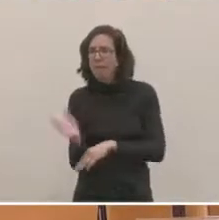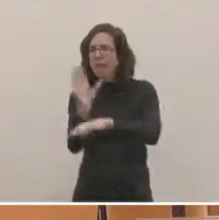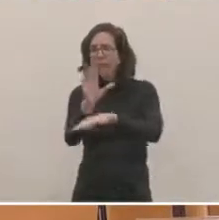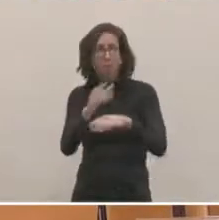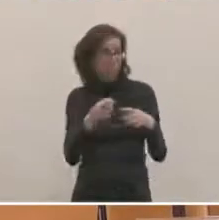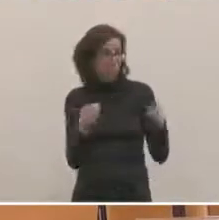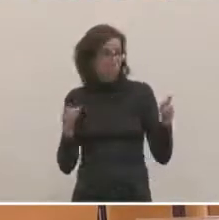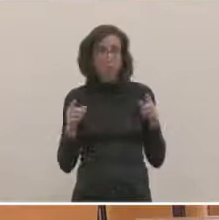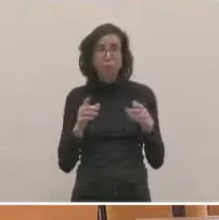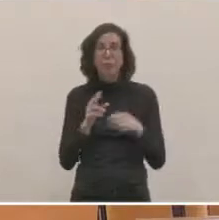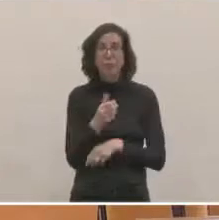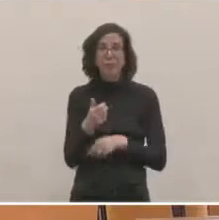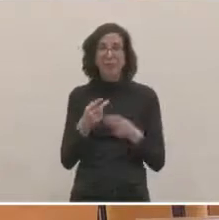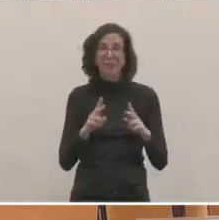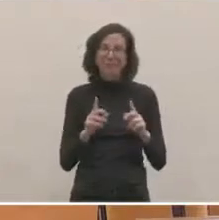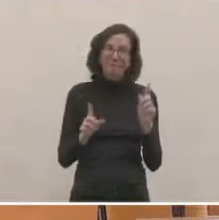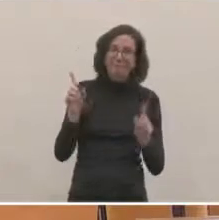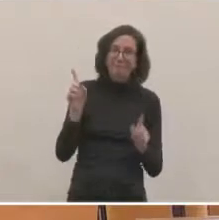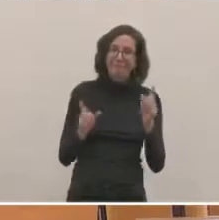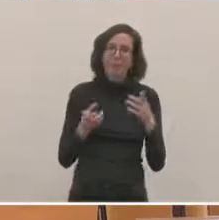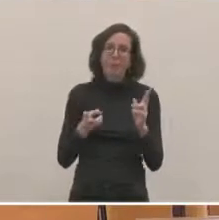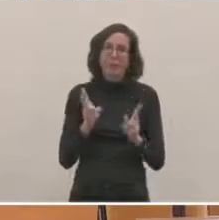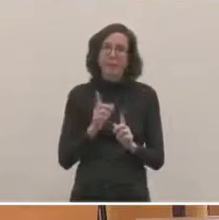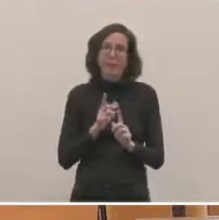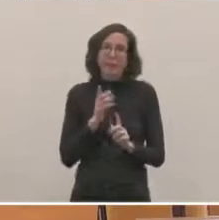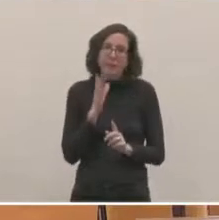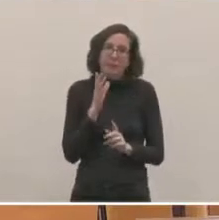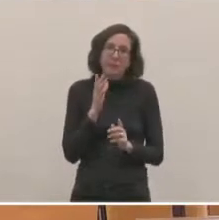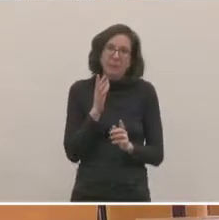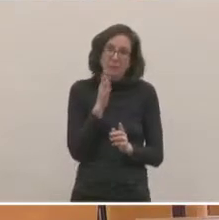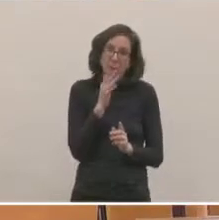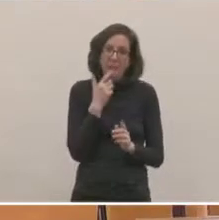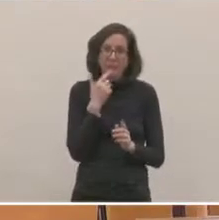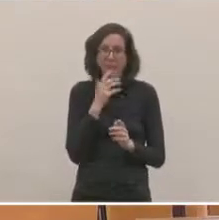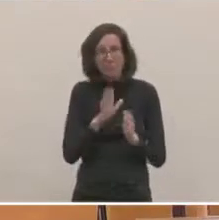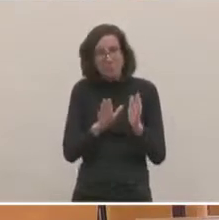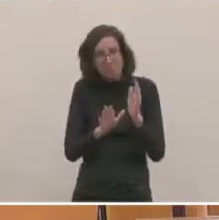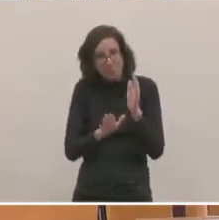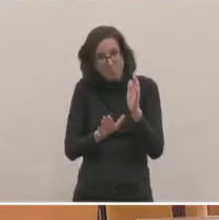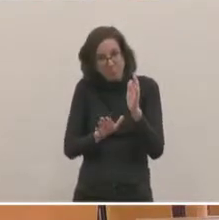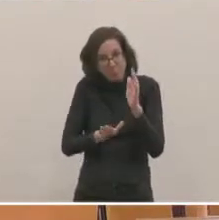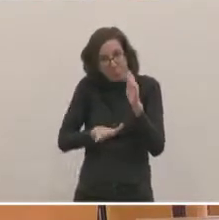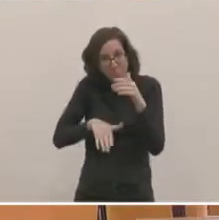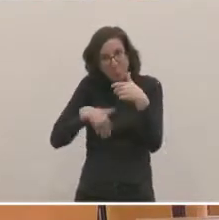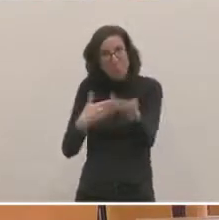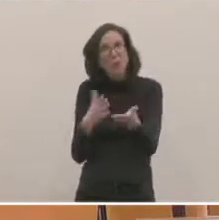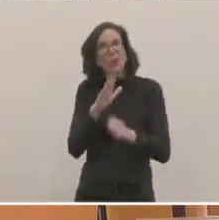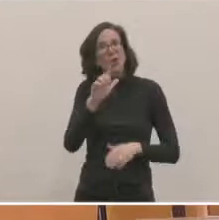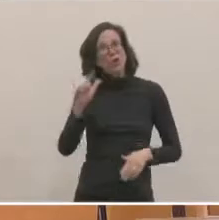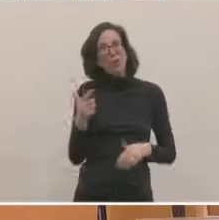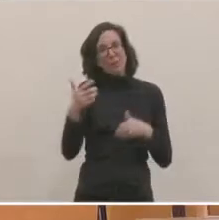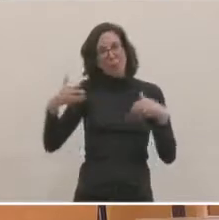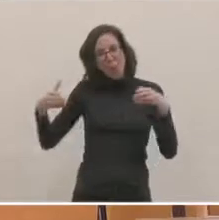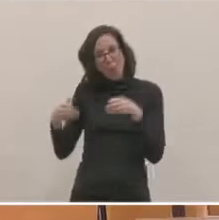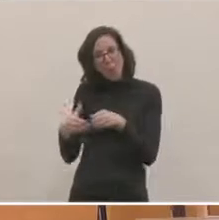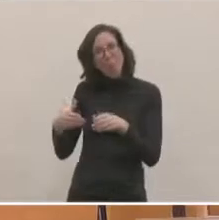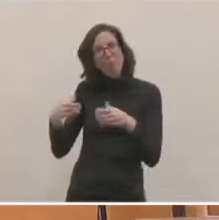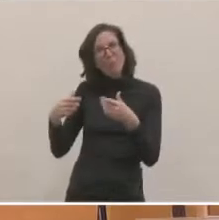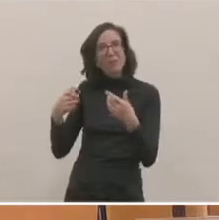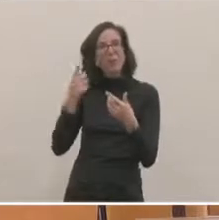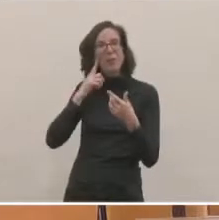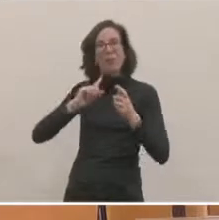conseils métropolitains qui soient dans le conseil d'administration, nous proposons une deuxième structure de gouvernance qui est une conférence